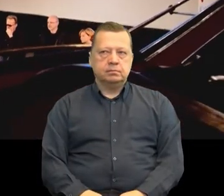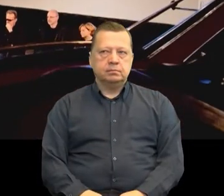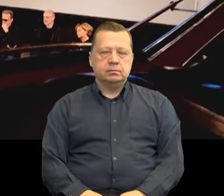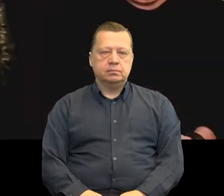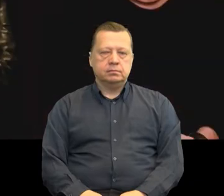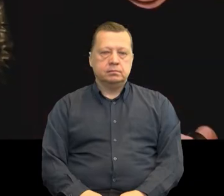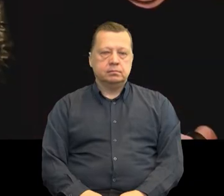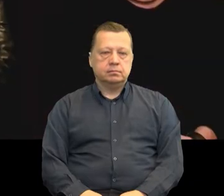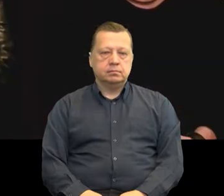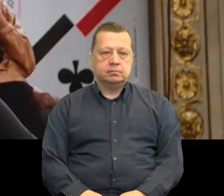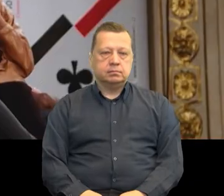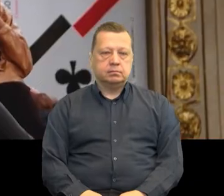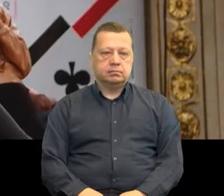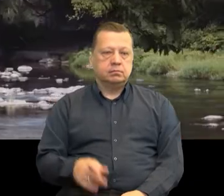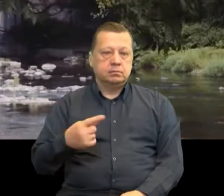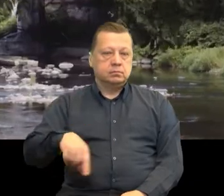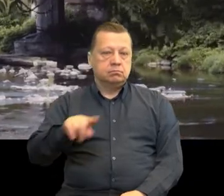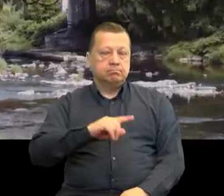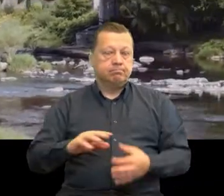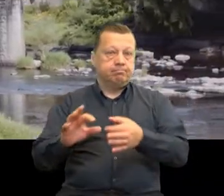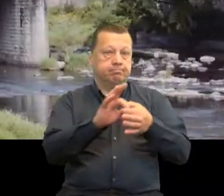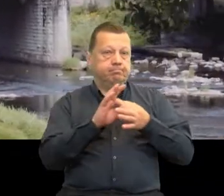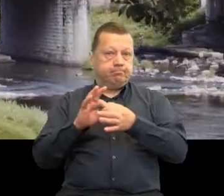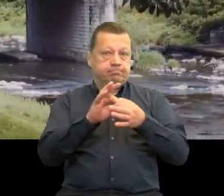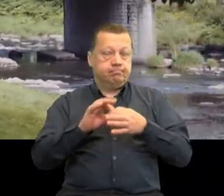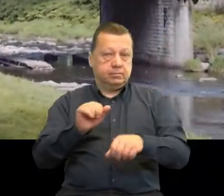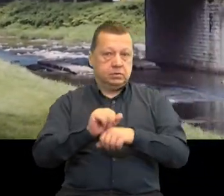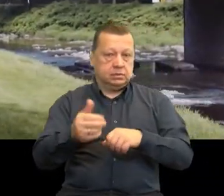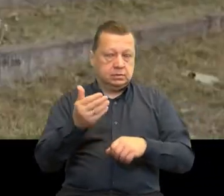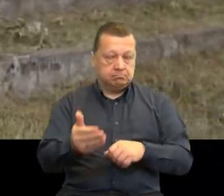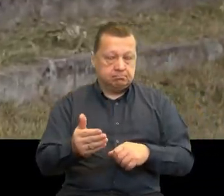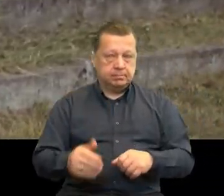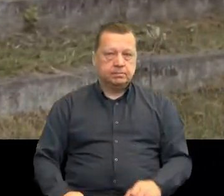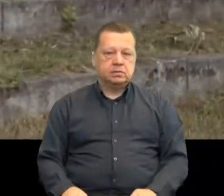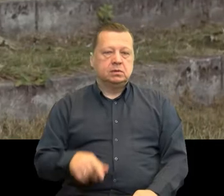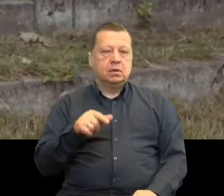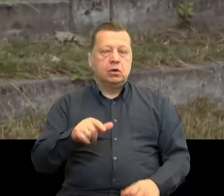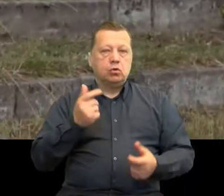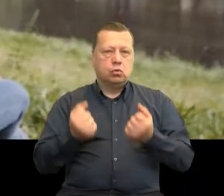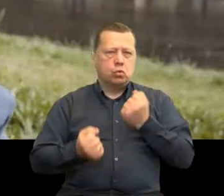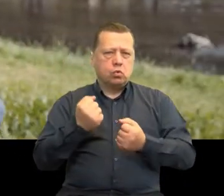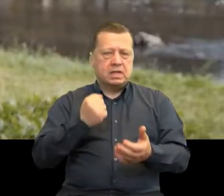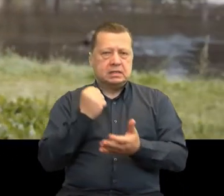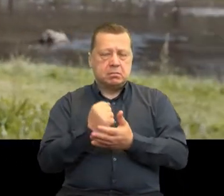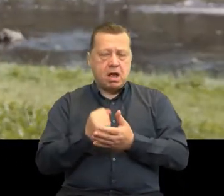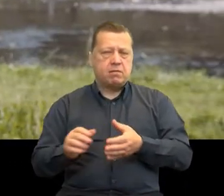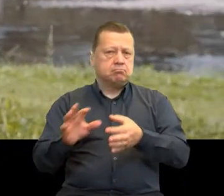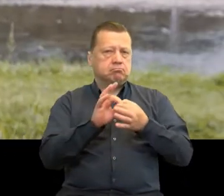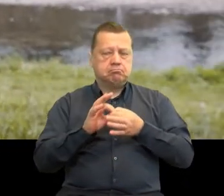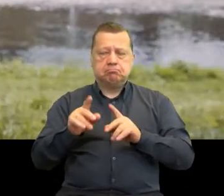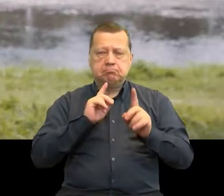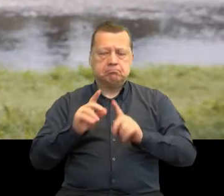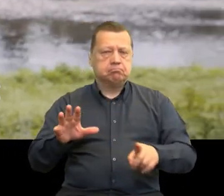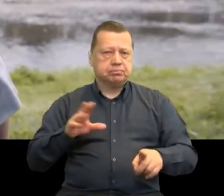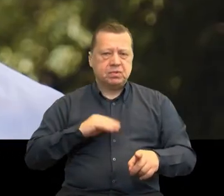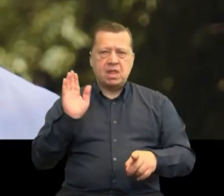Firmy to coś, co łączy nas ponad granicami, co pozwala nam mówić o najtrudniejszych sprawach, czasem nawet w